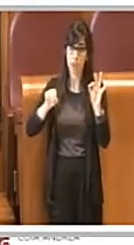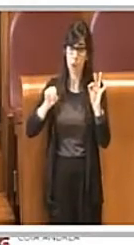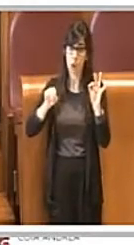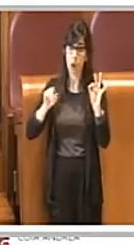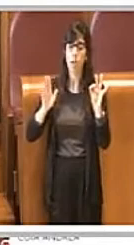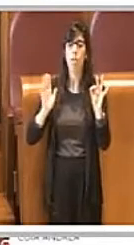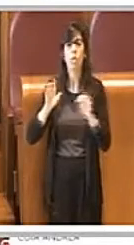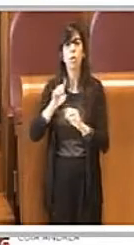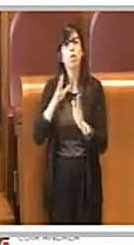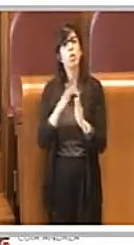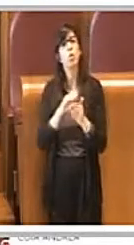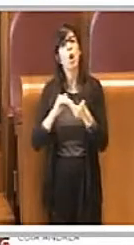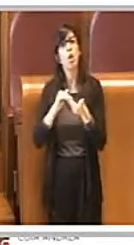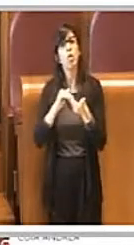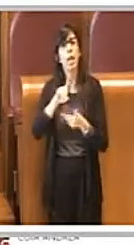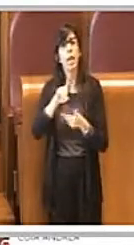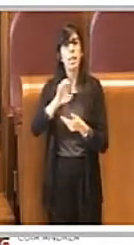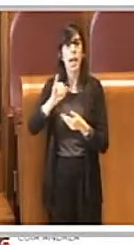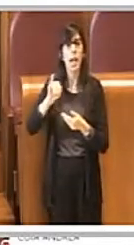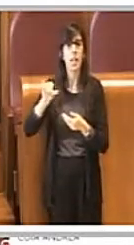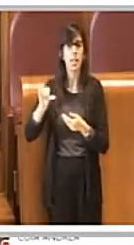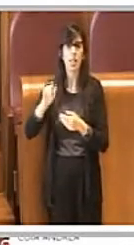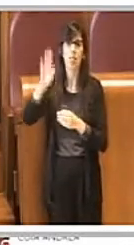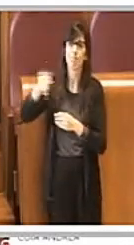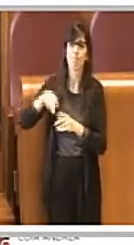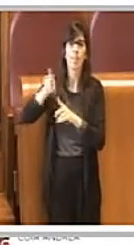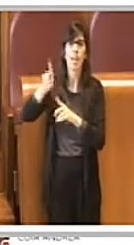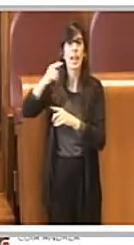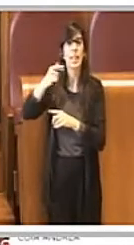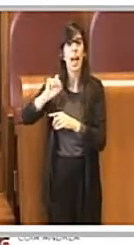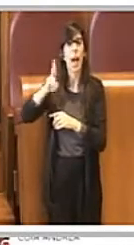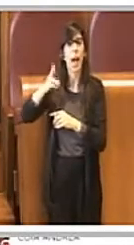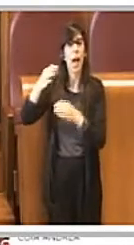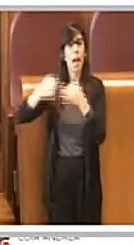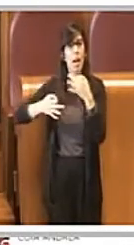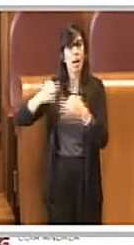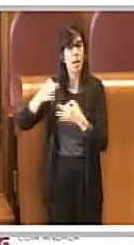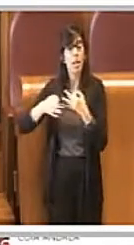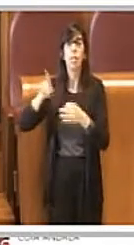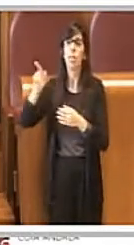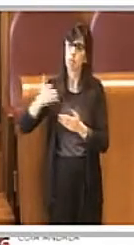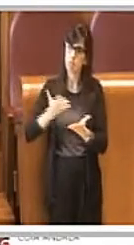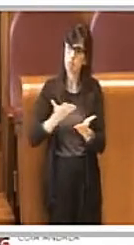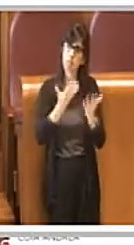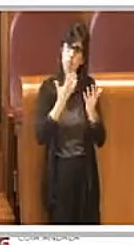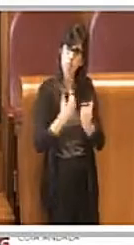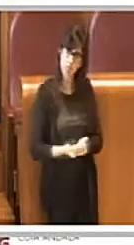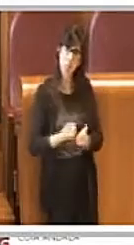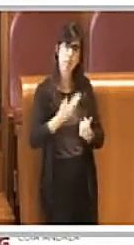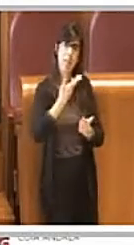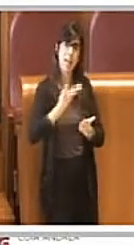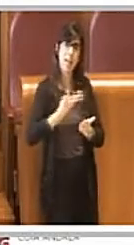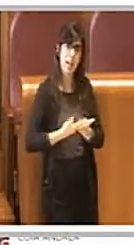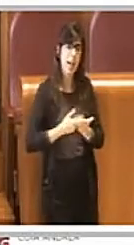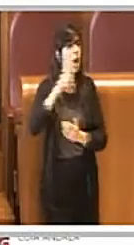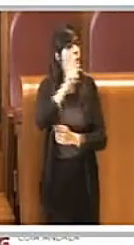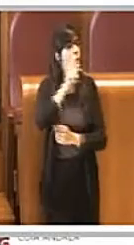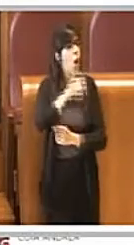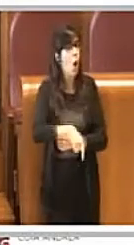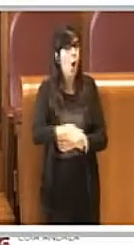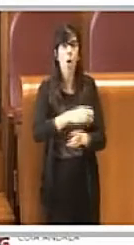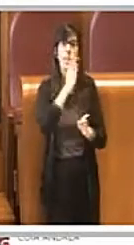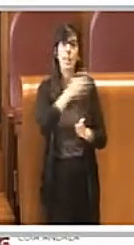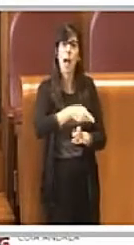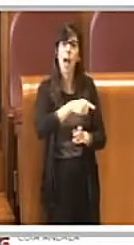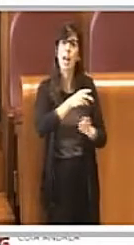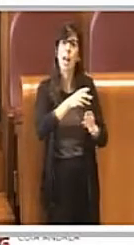società Zeiss si è appellata al Tarra, il quale ha accolto la richiesta condannando il Comune al risarcimento